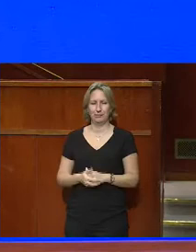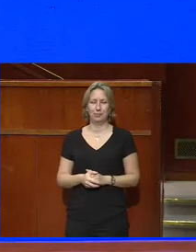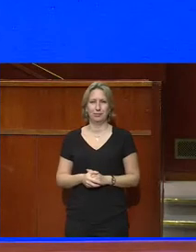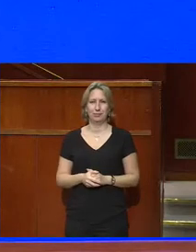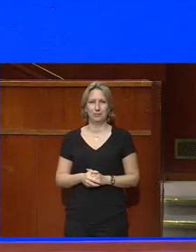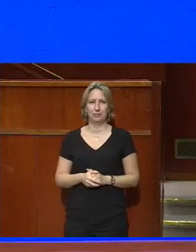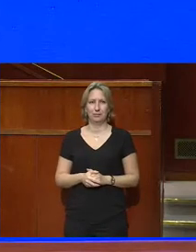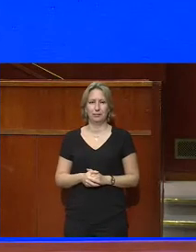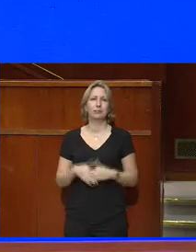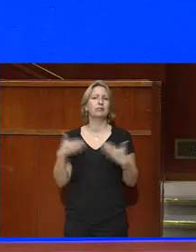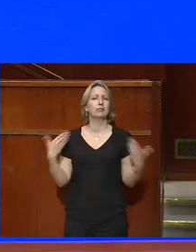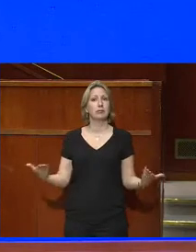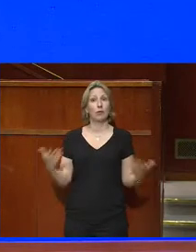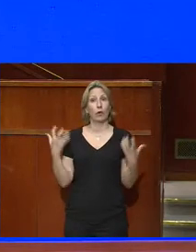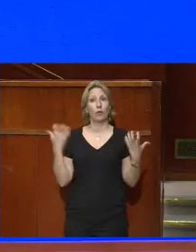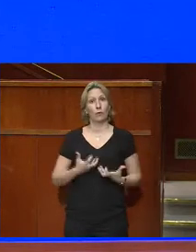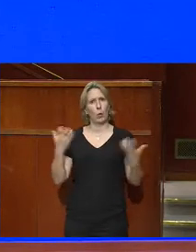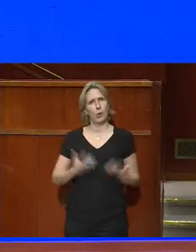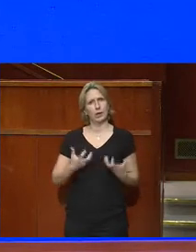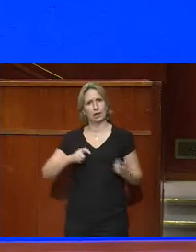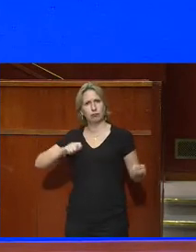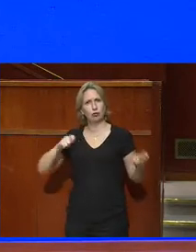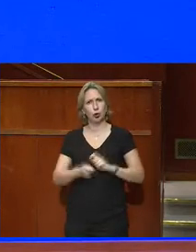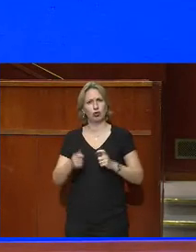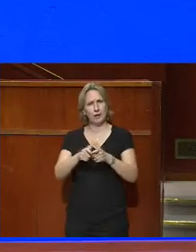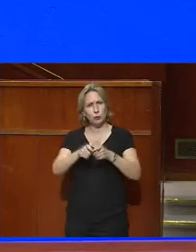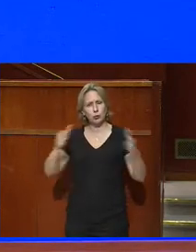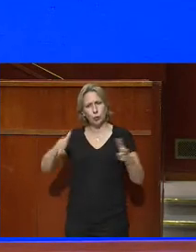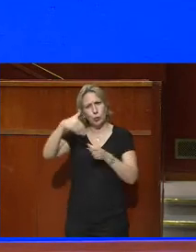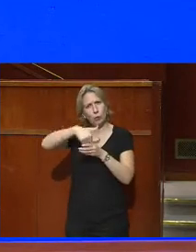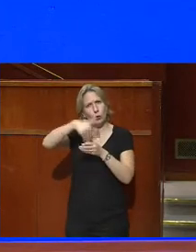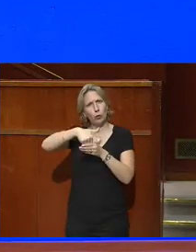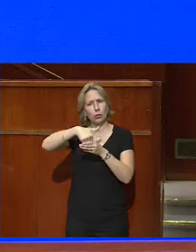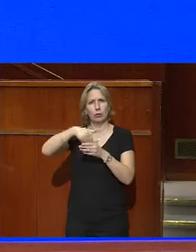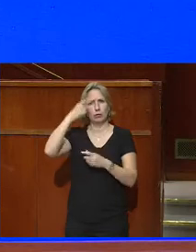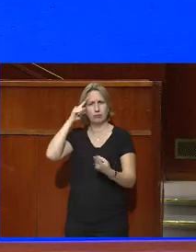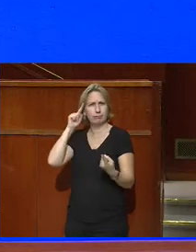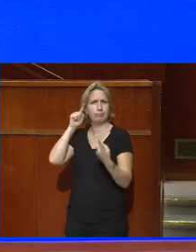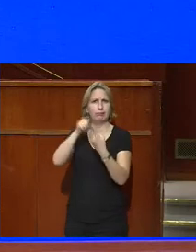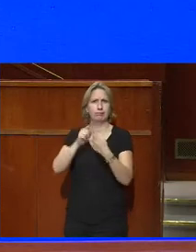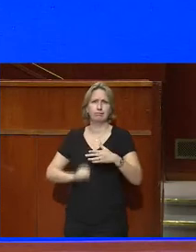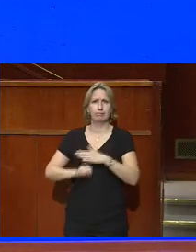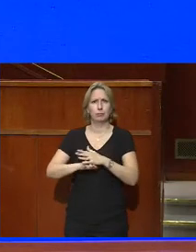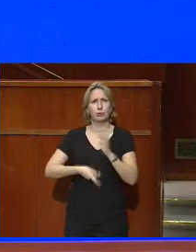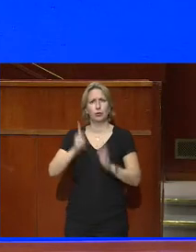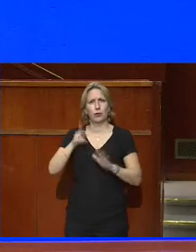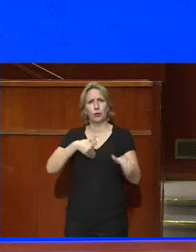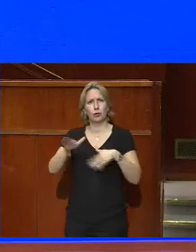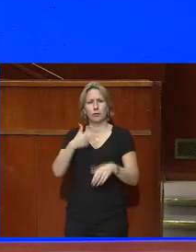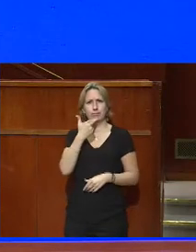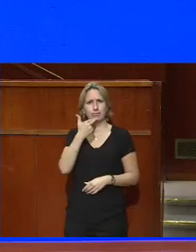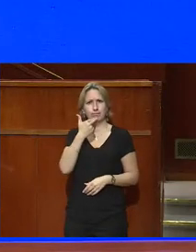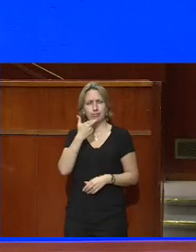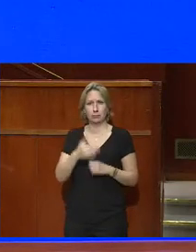Cette volonté de faire bouger les institutions, d'en optimiser le fonctionnement, elle nous anime